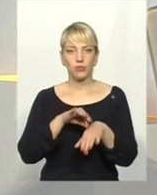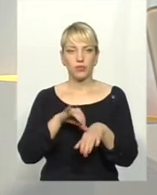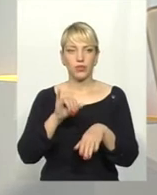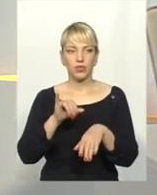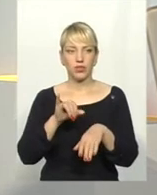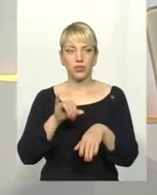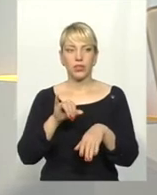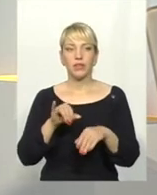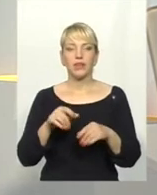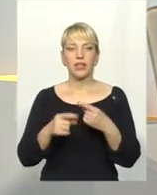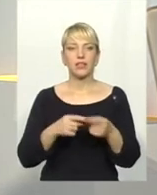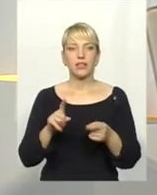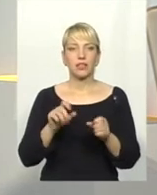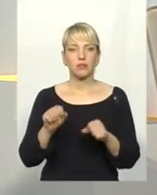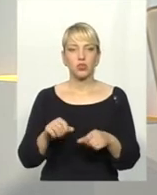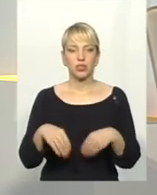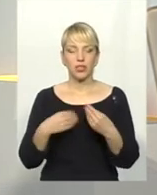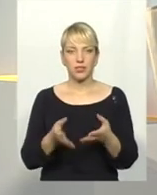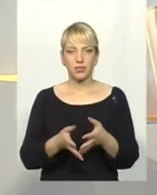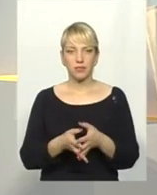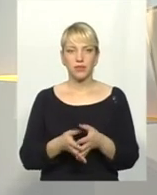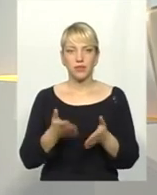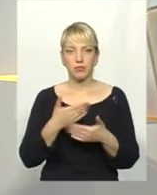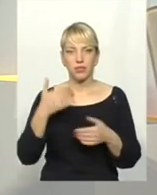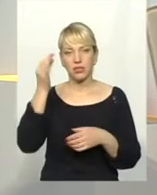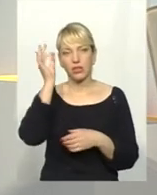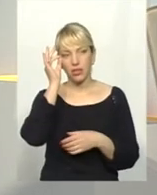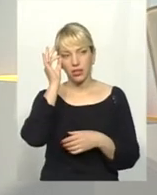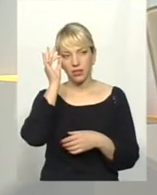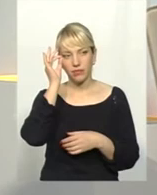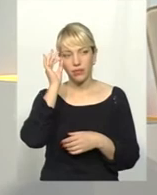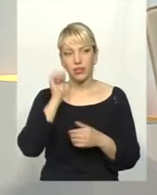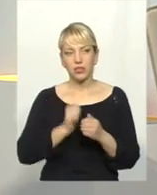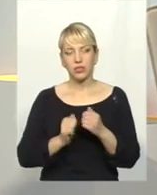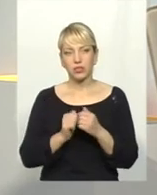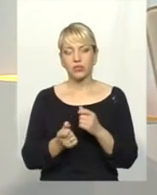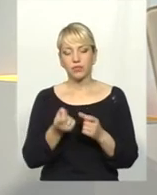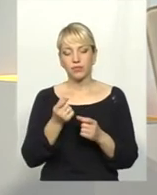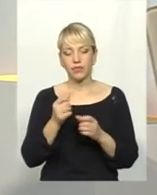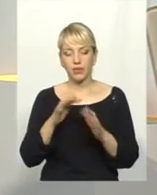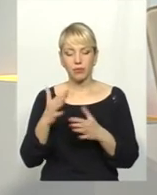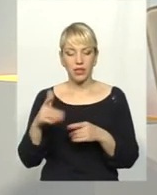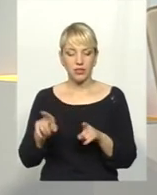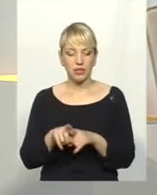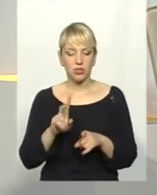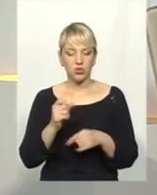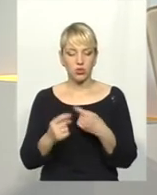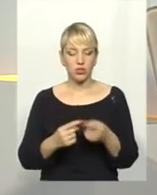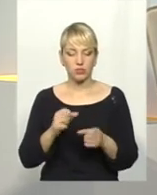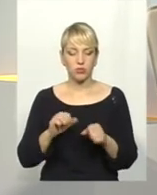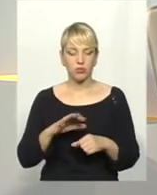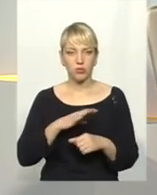наслідків, які вона може нести. Ми вже згадали, часто потрапляється так, що наслідком стоїть